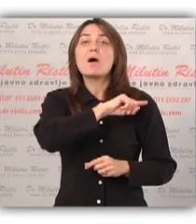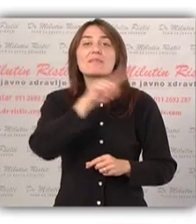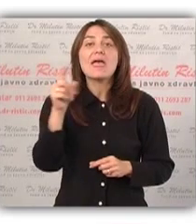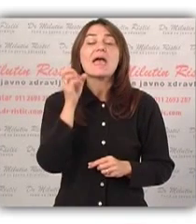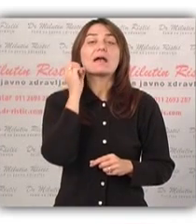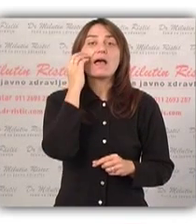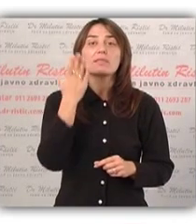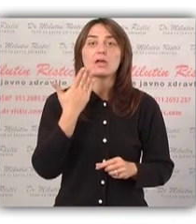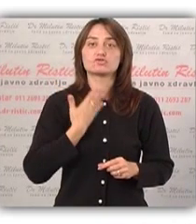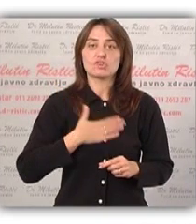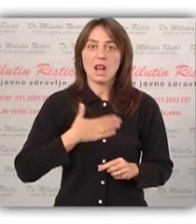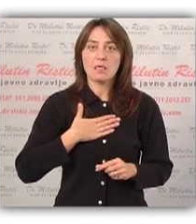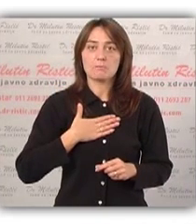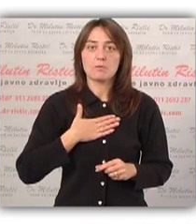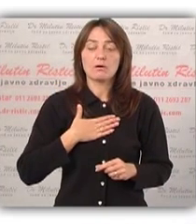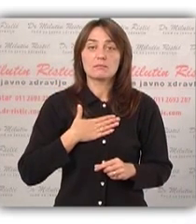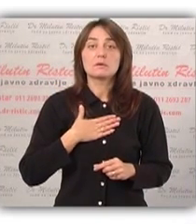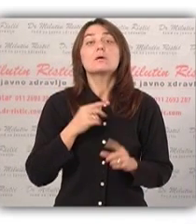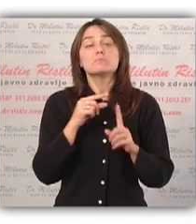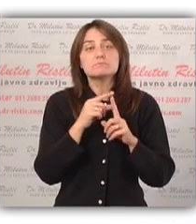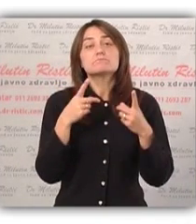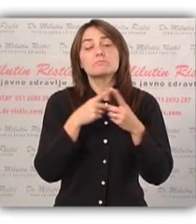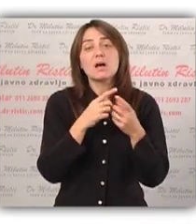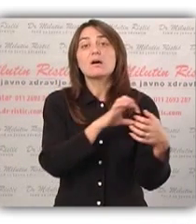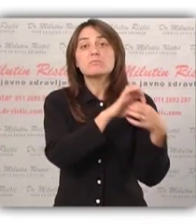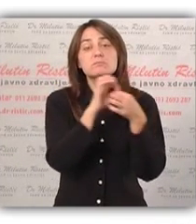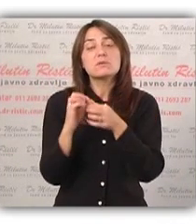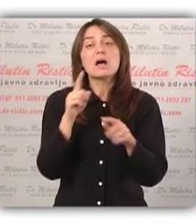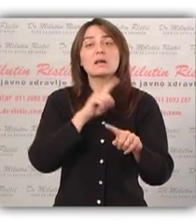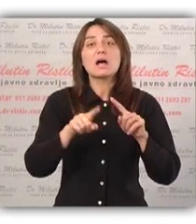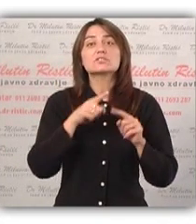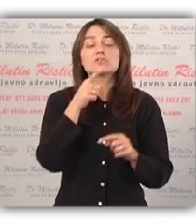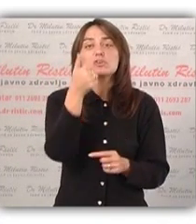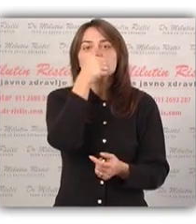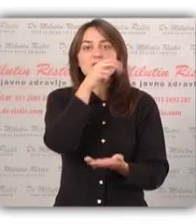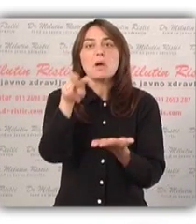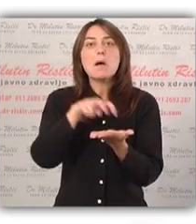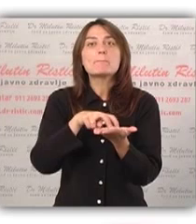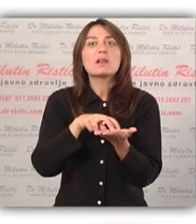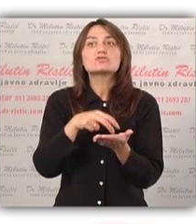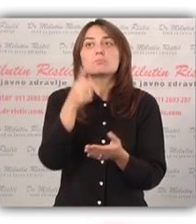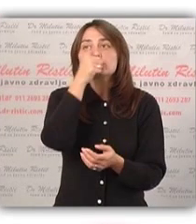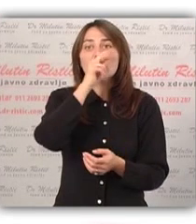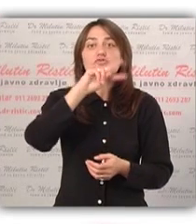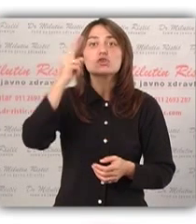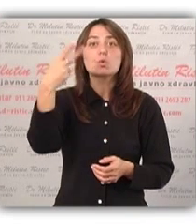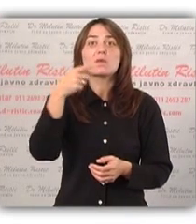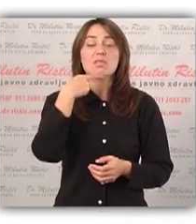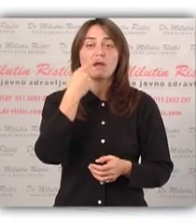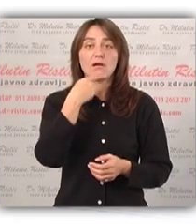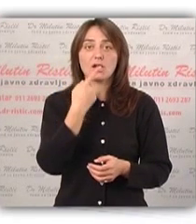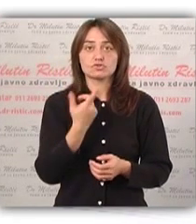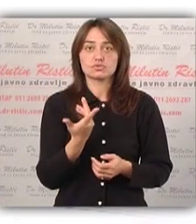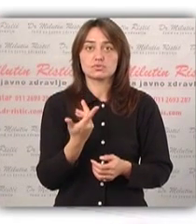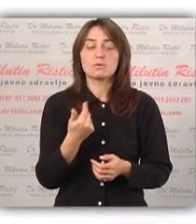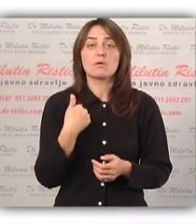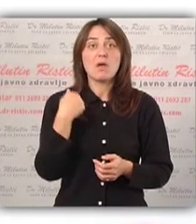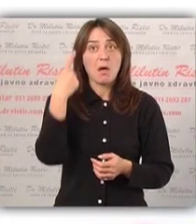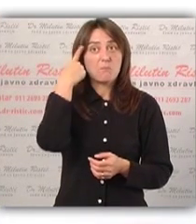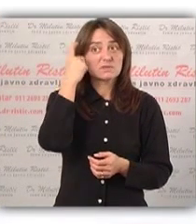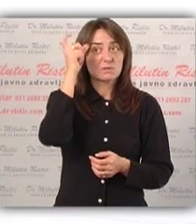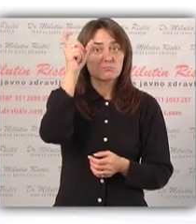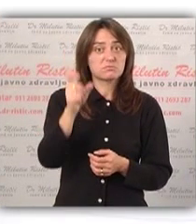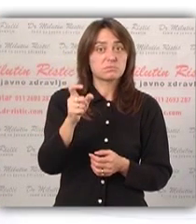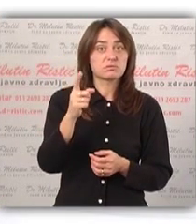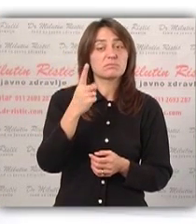ne, onda kad to zapravo želimo? Najčešći je uzrok to što se plašimo reakcije druge osobe. Strepimo da